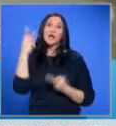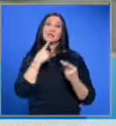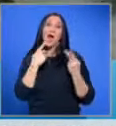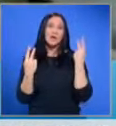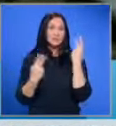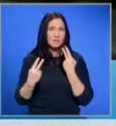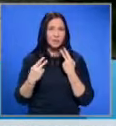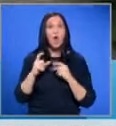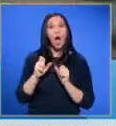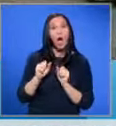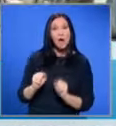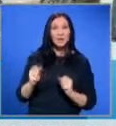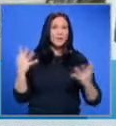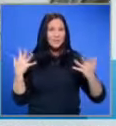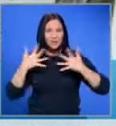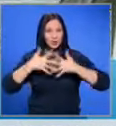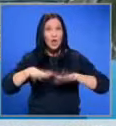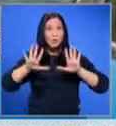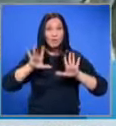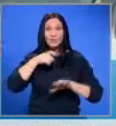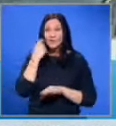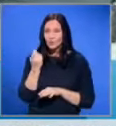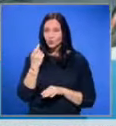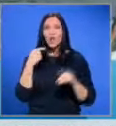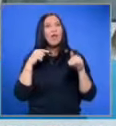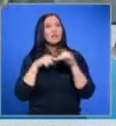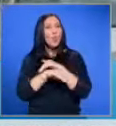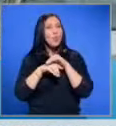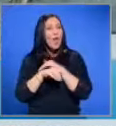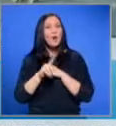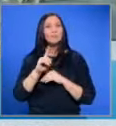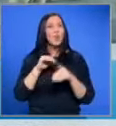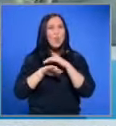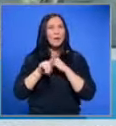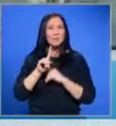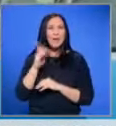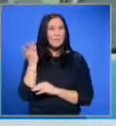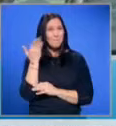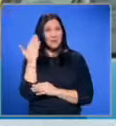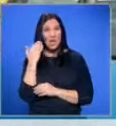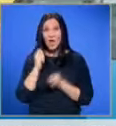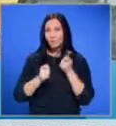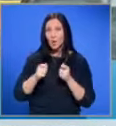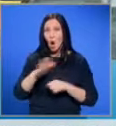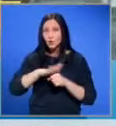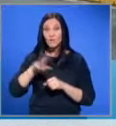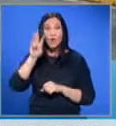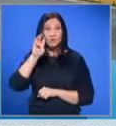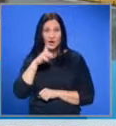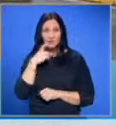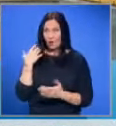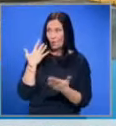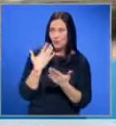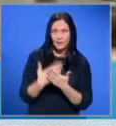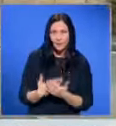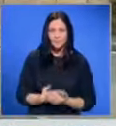разбирането. Гаранцията на съоръжението е 10 години, тунелът не беше ремонтиран основно от 30 години.